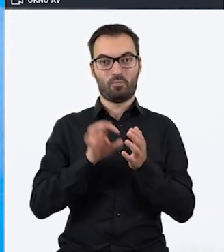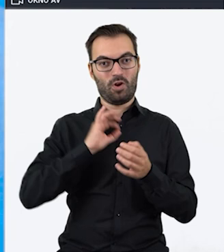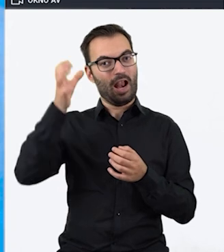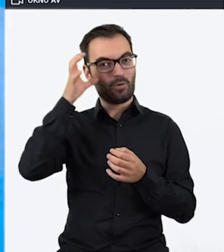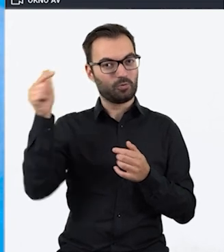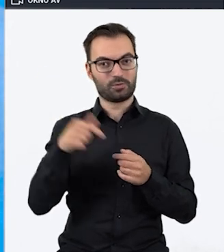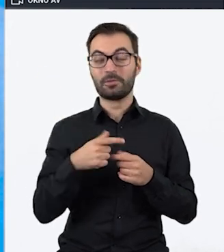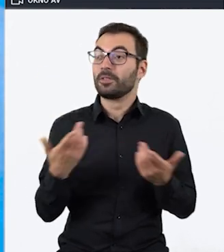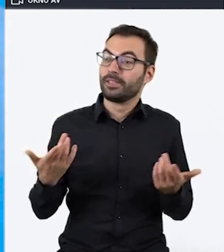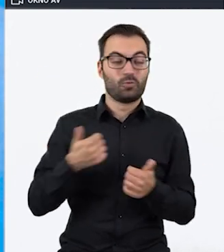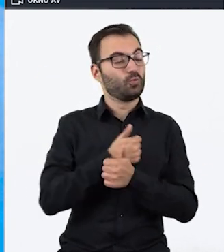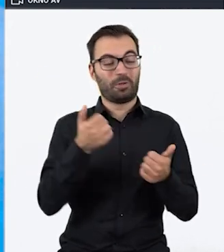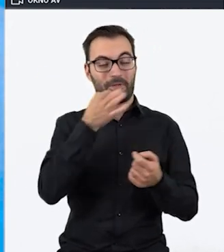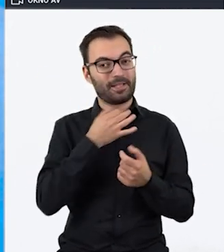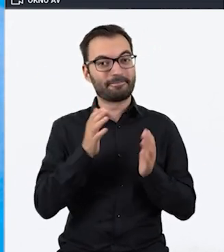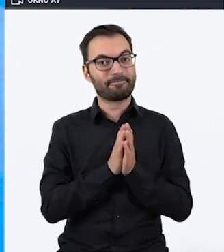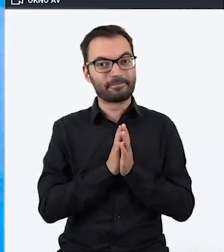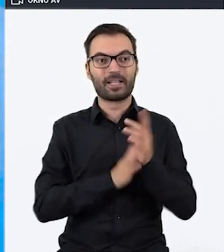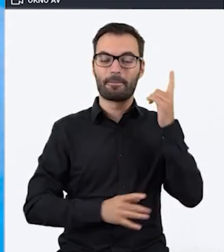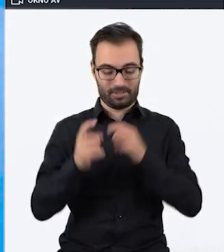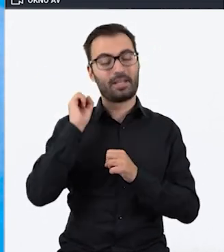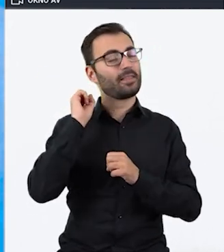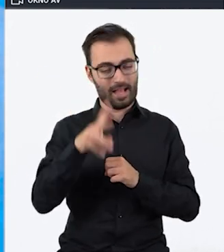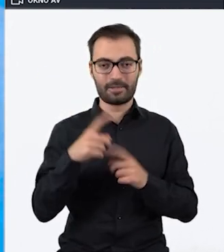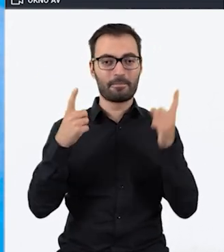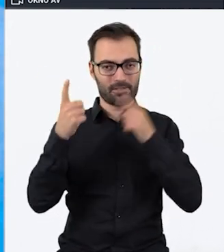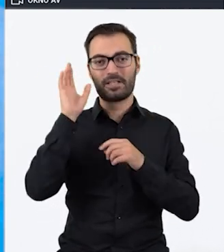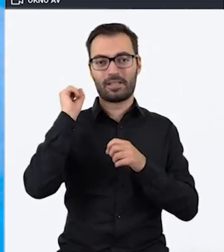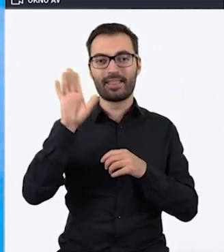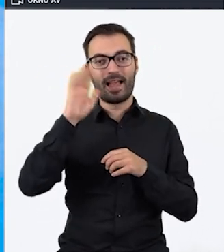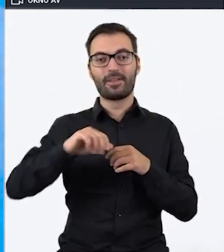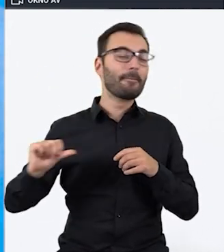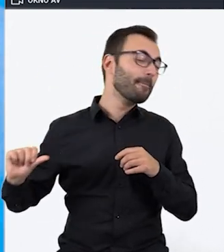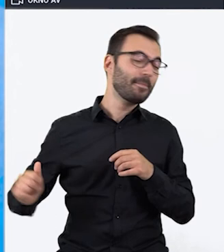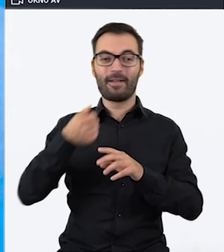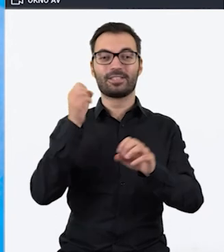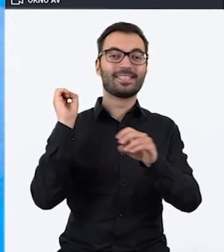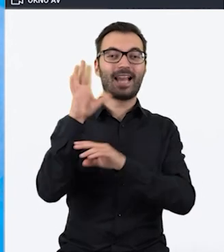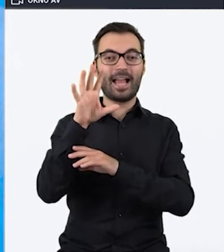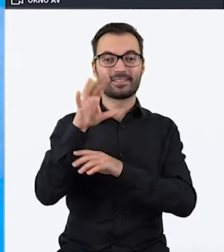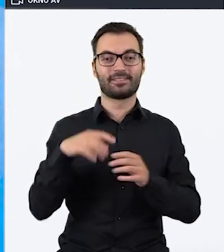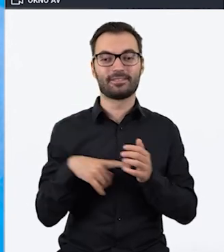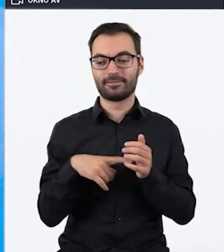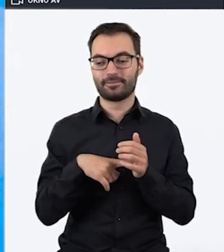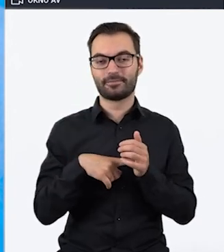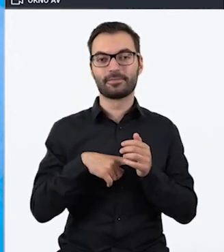To jest świetne pytanie. Myślę, że jak najbardziej możemy nawet na pierwszym slajdzie naszego Geniali